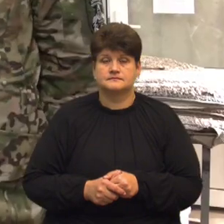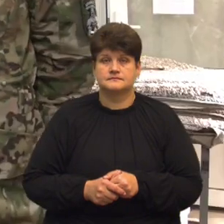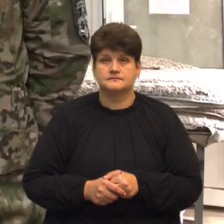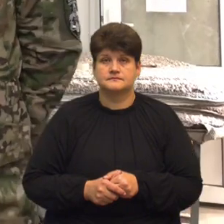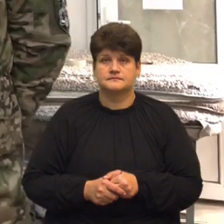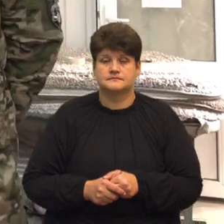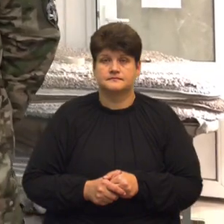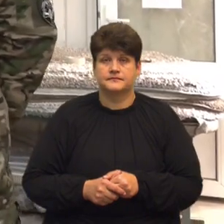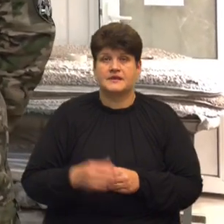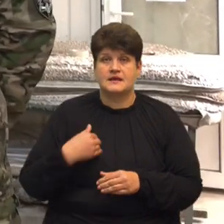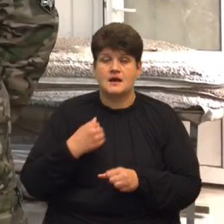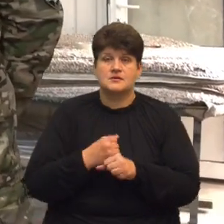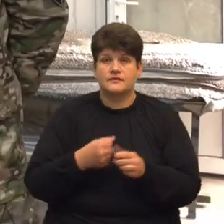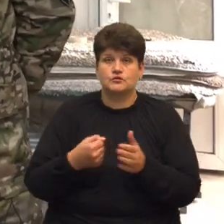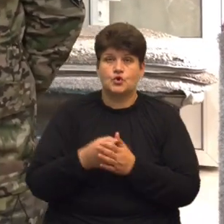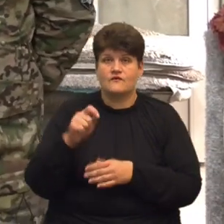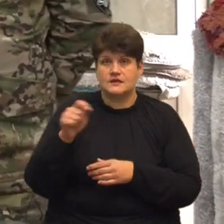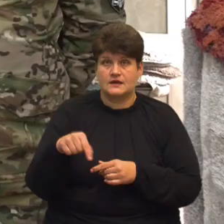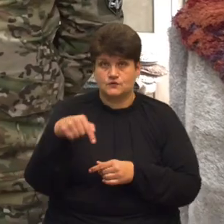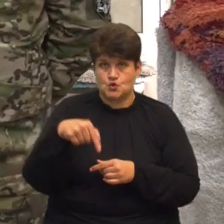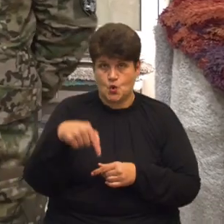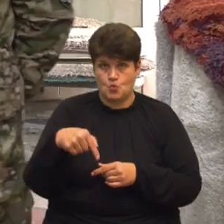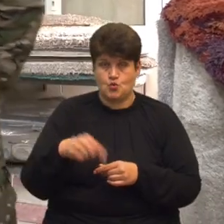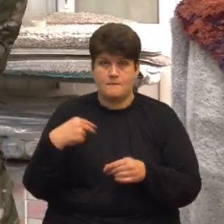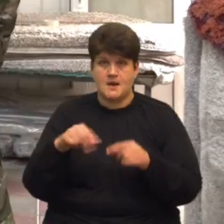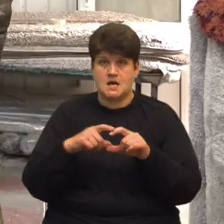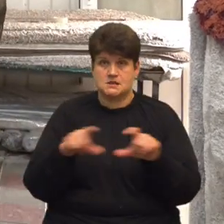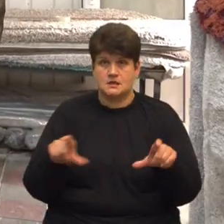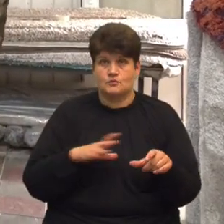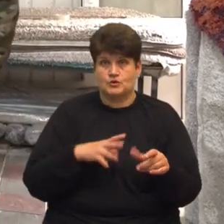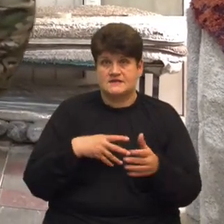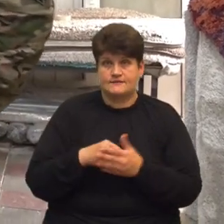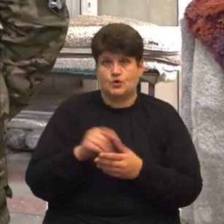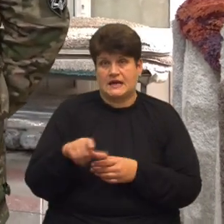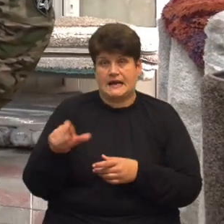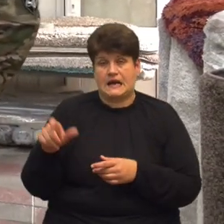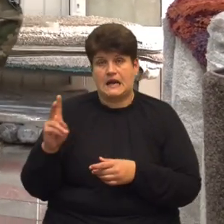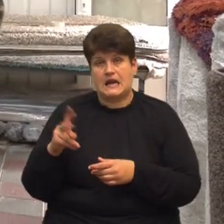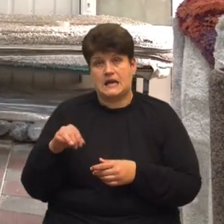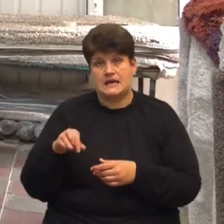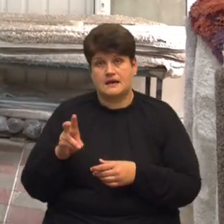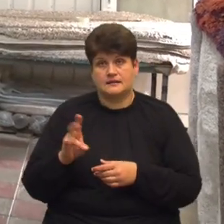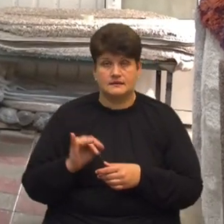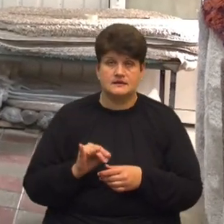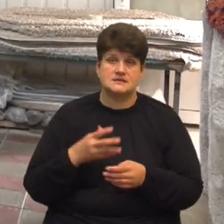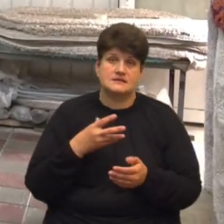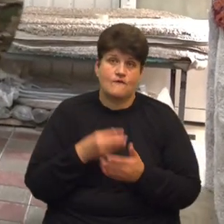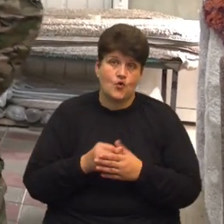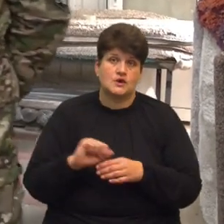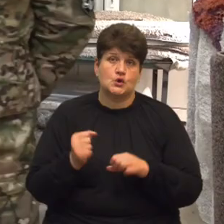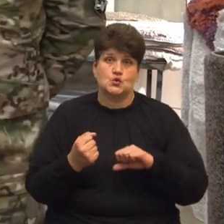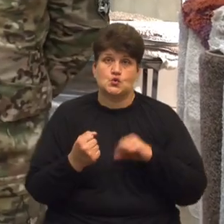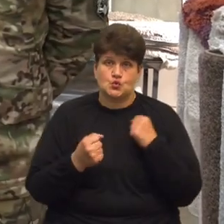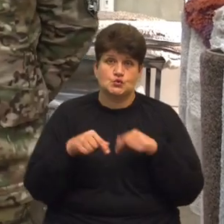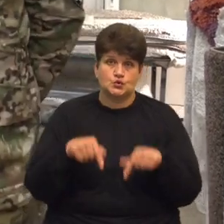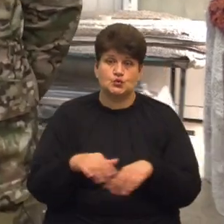Я працював до війни у цьому магазині У мене були свої клієнти, свої друзі тут на